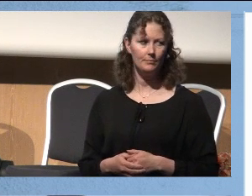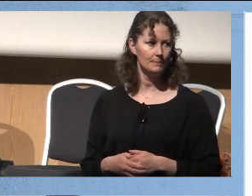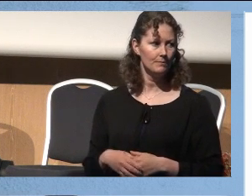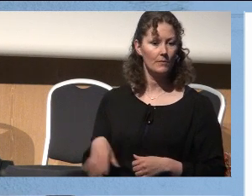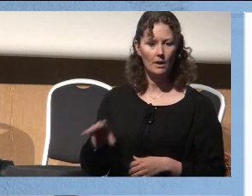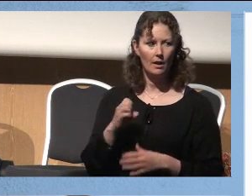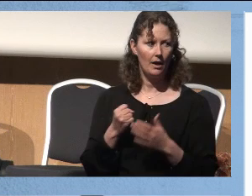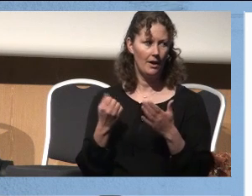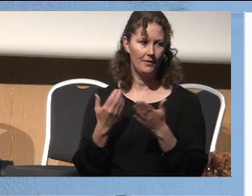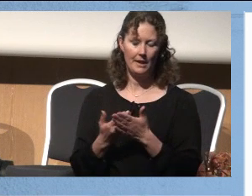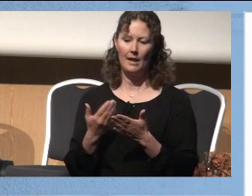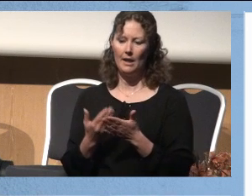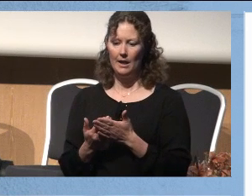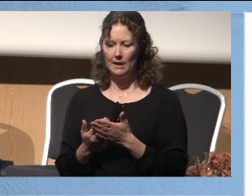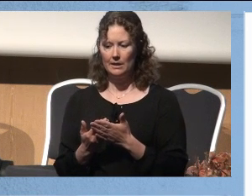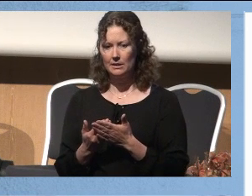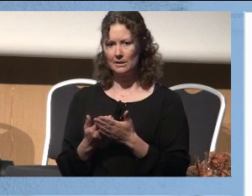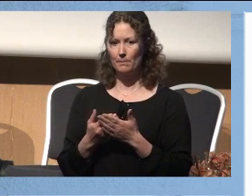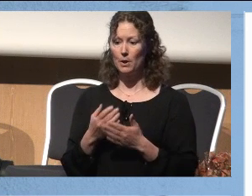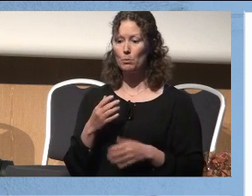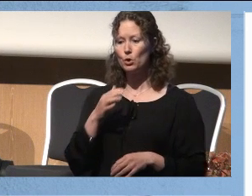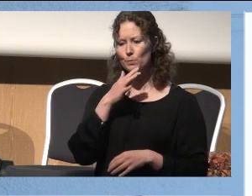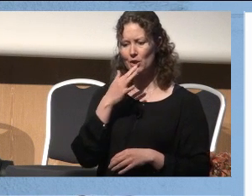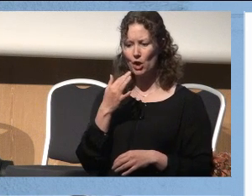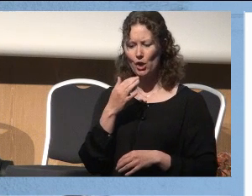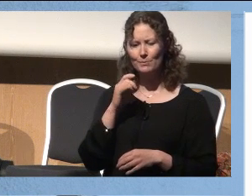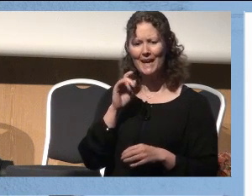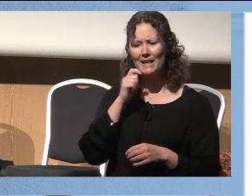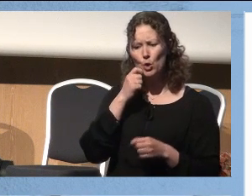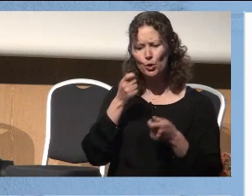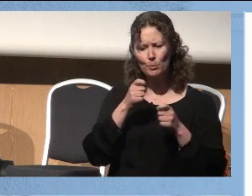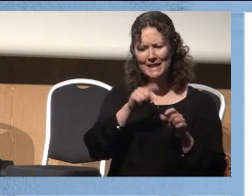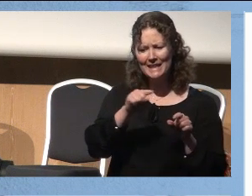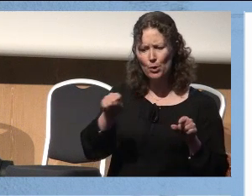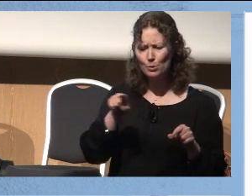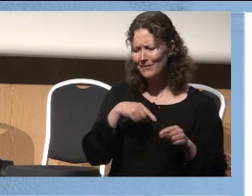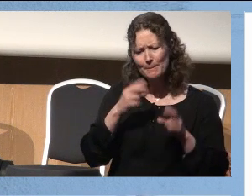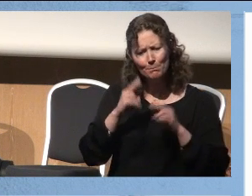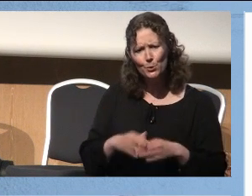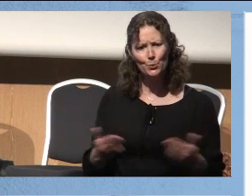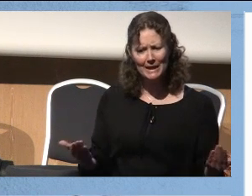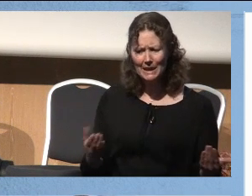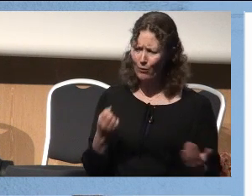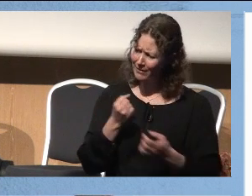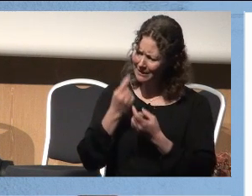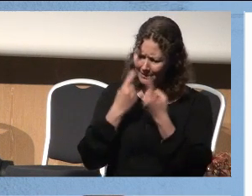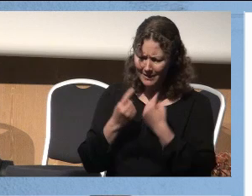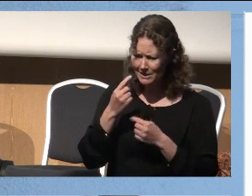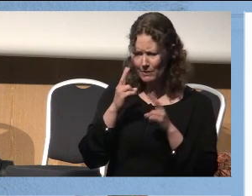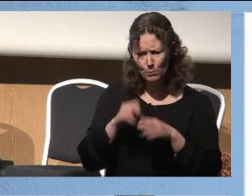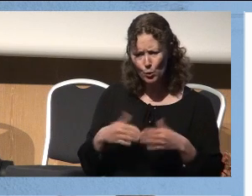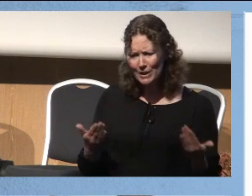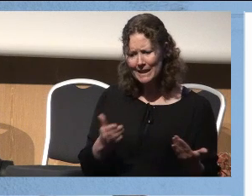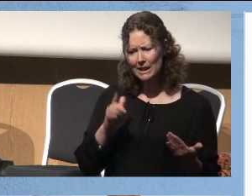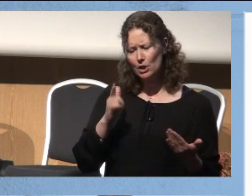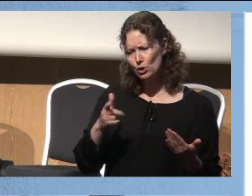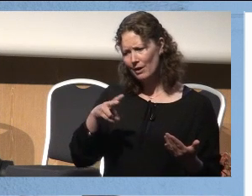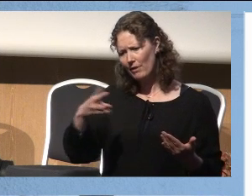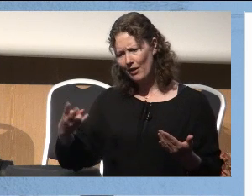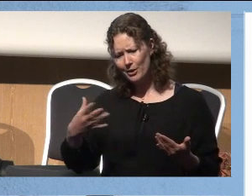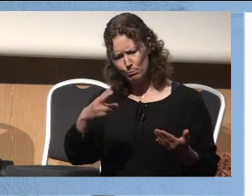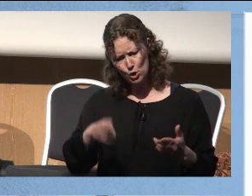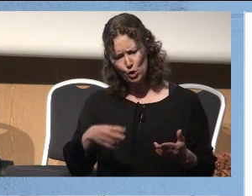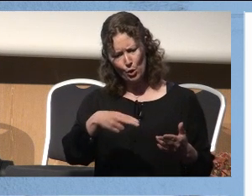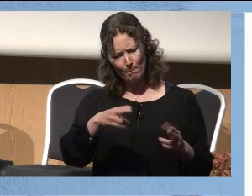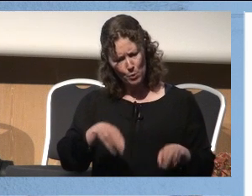Andre eksempler på alt det gøye som finnes i gottebutikkene der ute som vi ikke bruker, og det er så trist at vi ikke bruker det, for da begynner andre å bruke det,